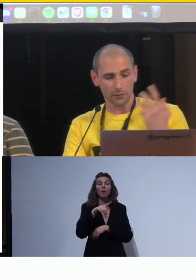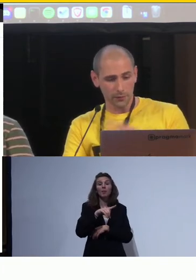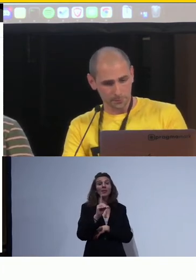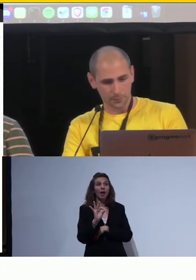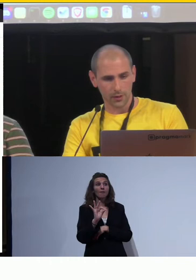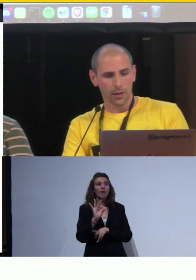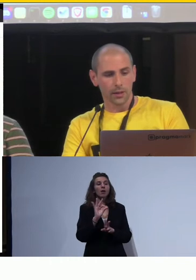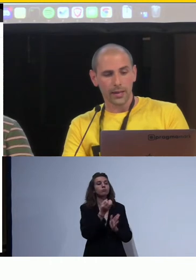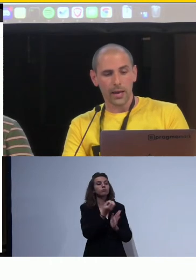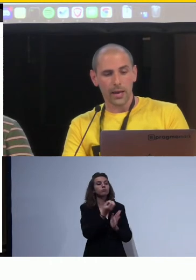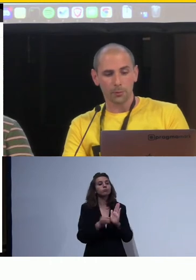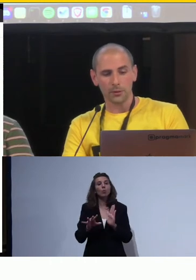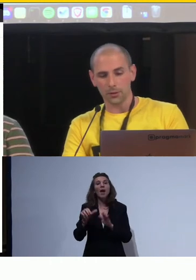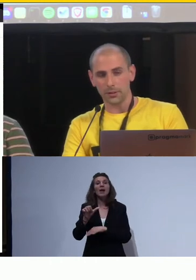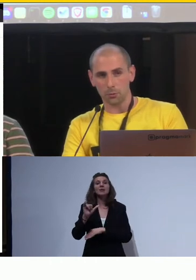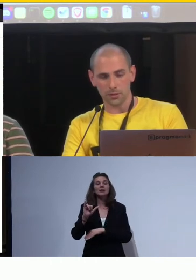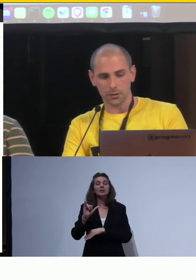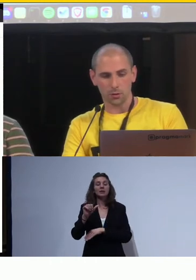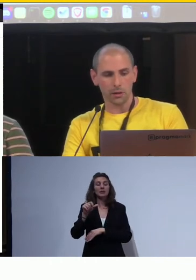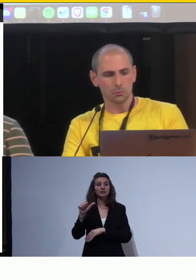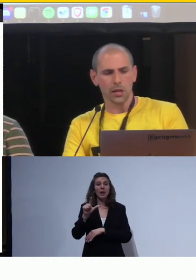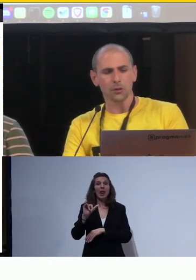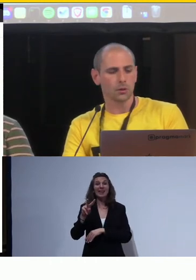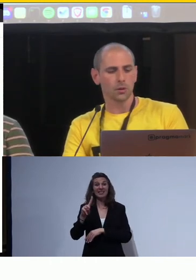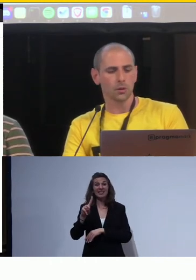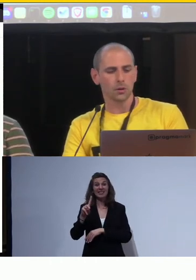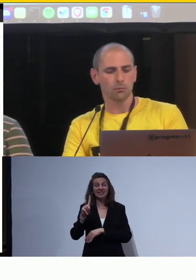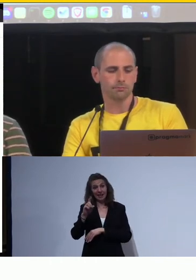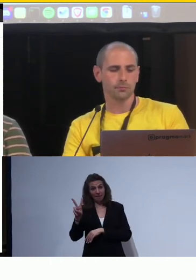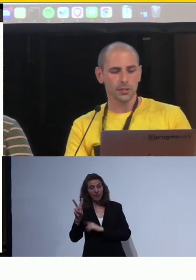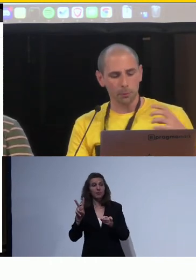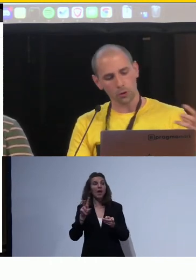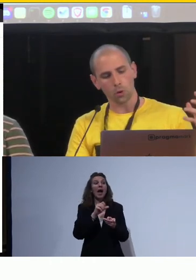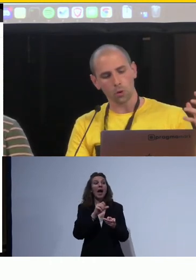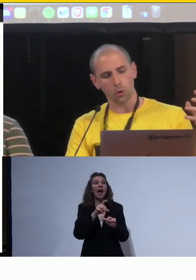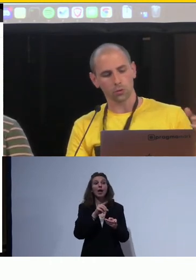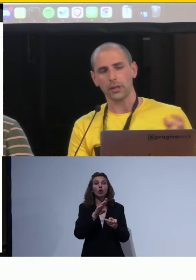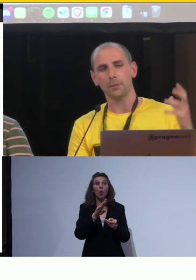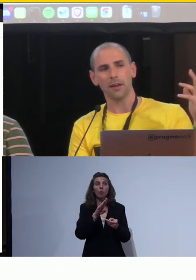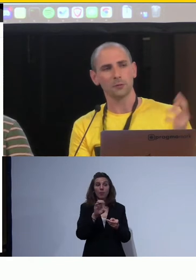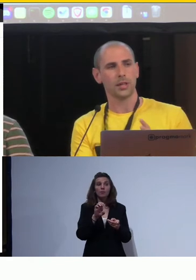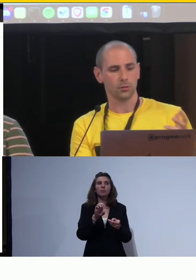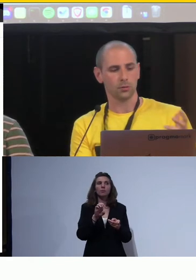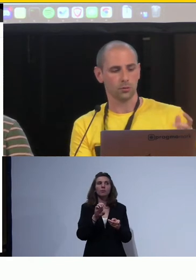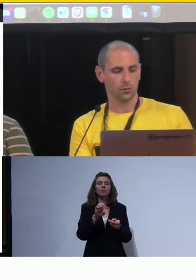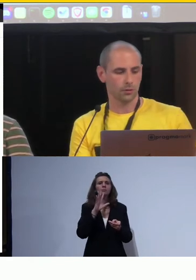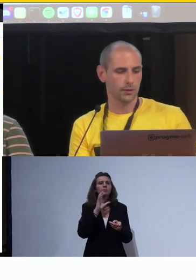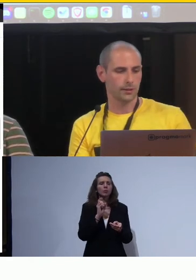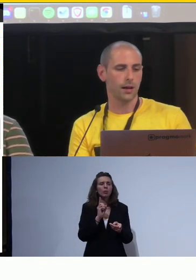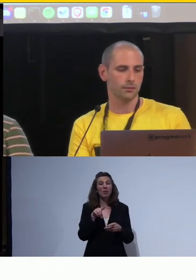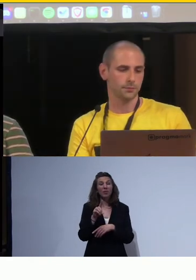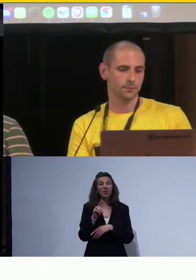Slider che ha problemi di ordine di tabulazione. Quindi Adobe si è proprio reso conto che il PDF esportato